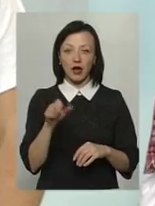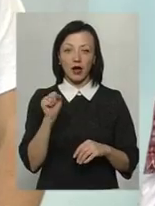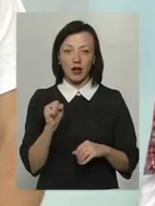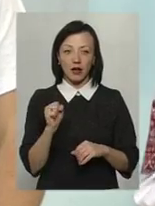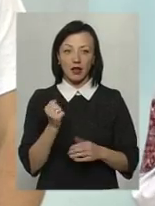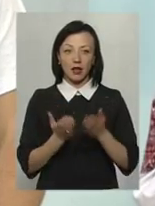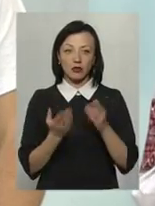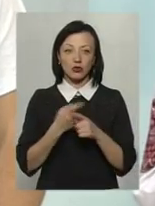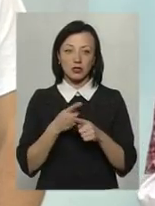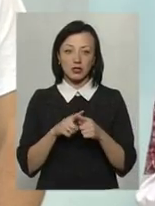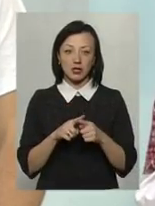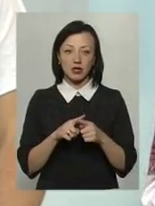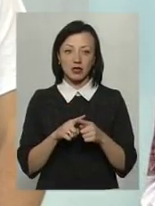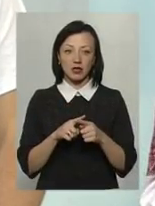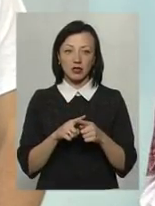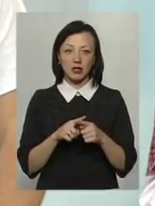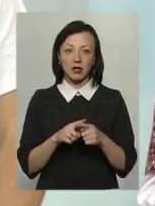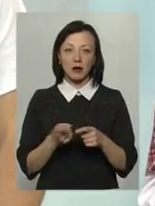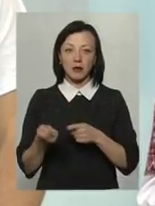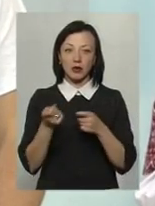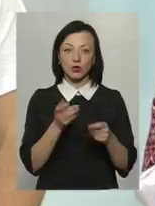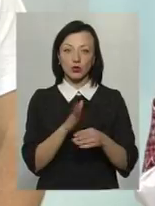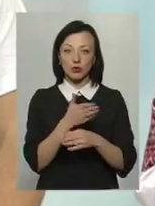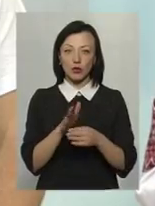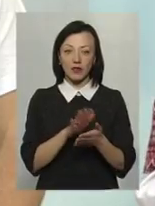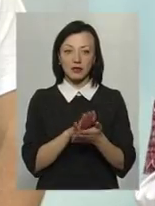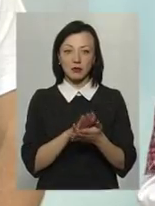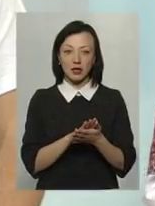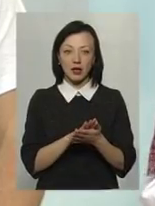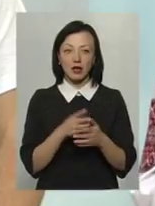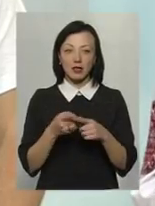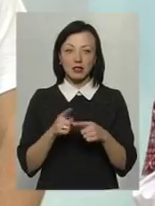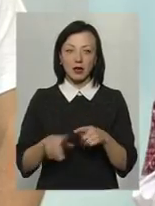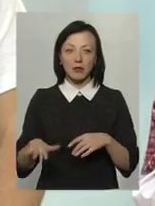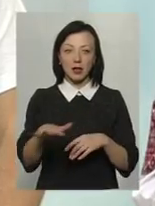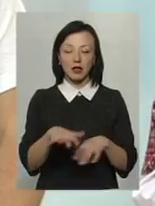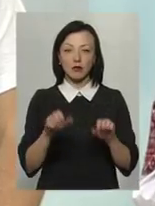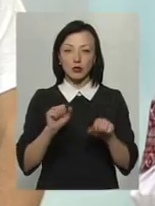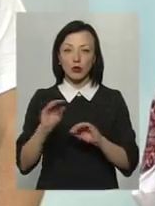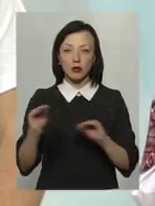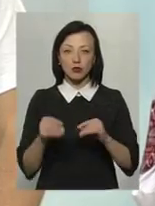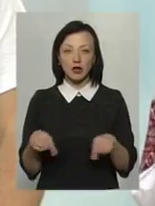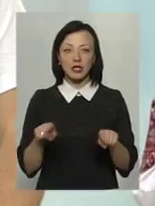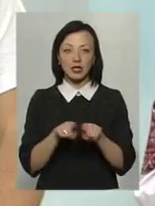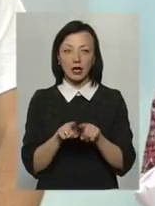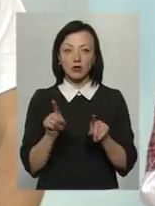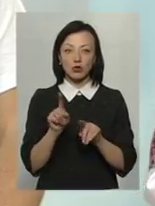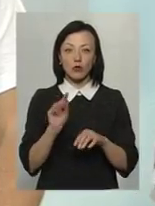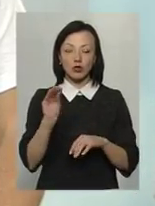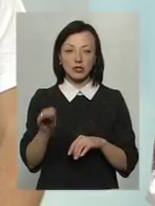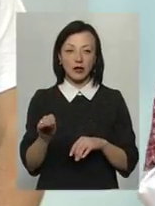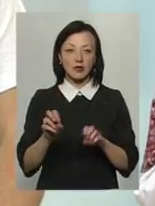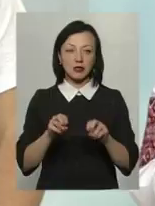якщо це приносить сортоване сміття туди, цей майданчик можна облаштувати таким чином, що поставити